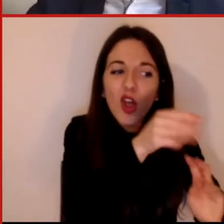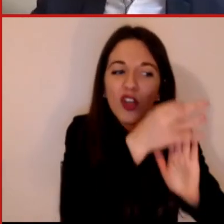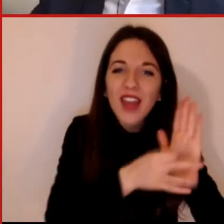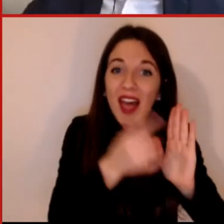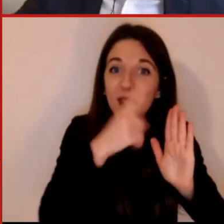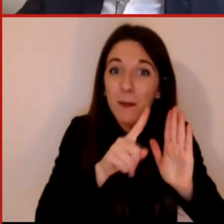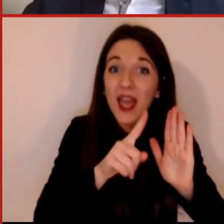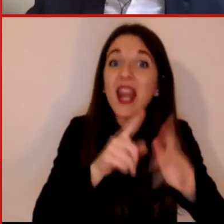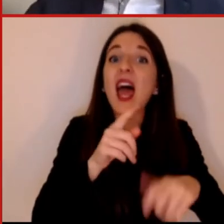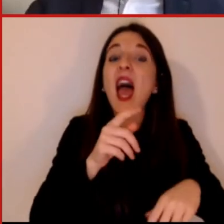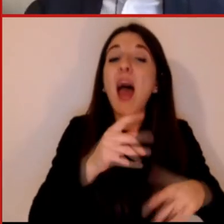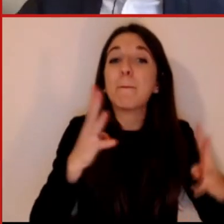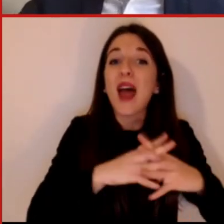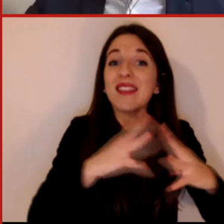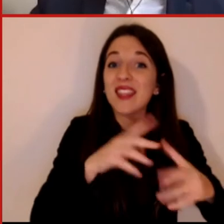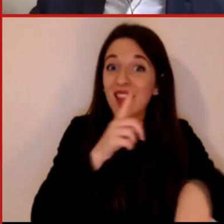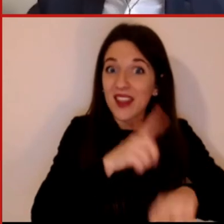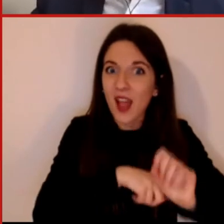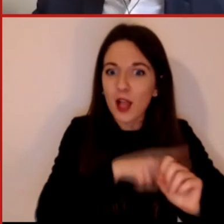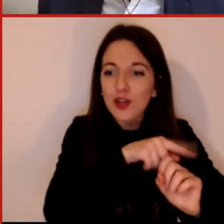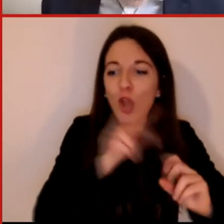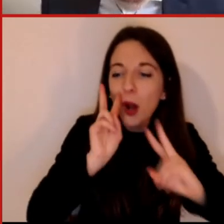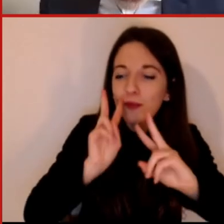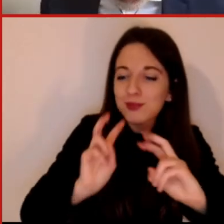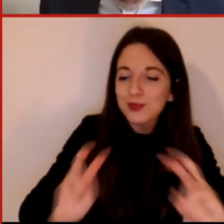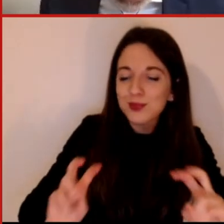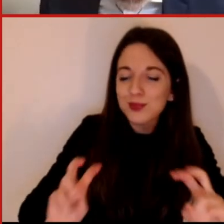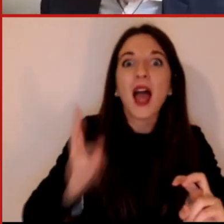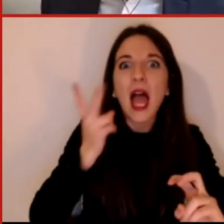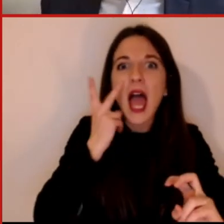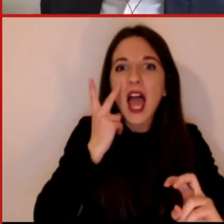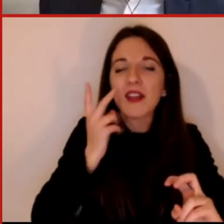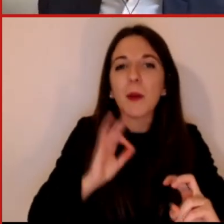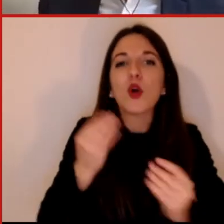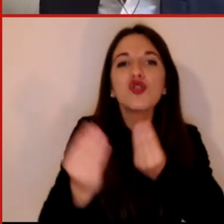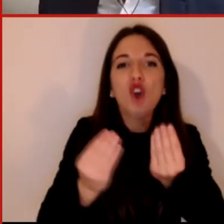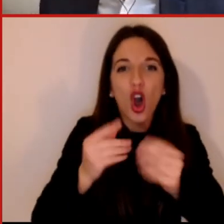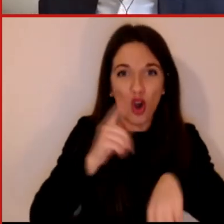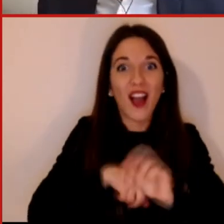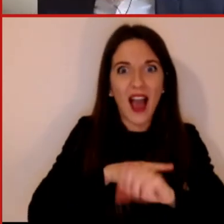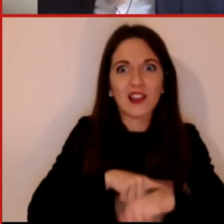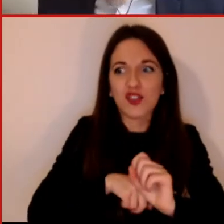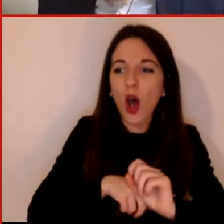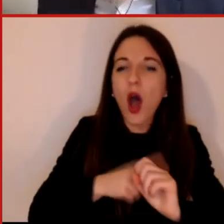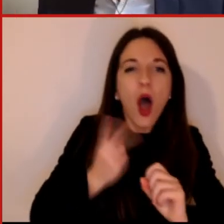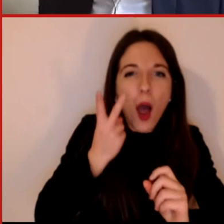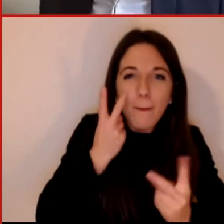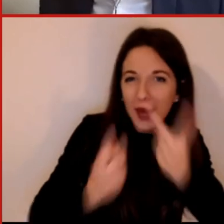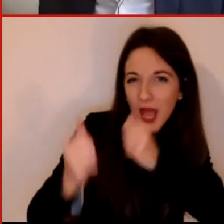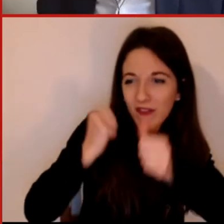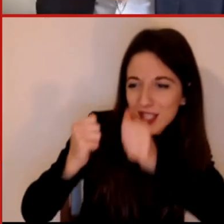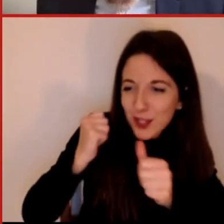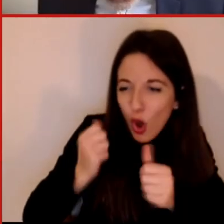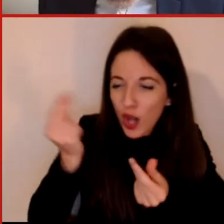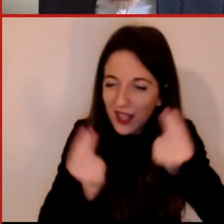prevedere, analizzare tutto quello che è il gioco del calcio in tempo reale e non solo il gioco del calcio, ma